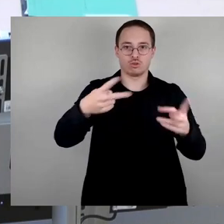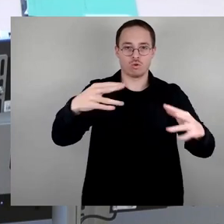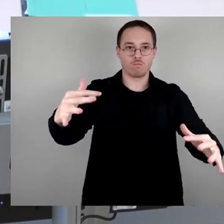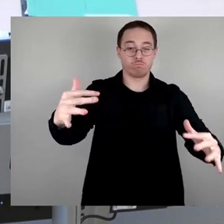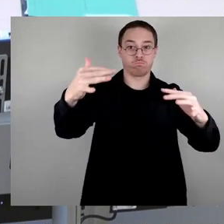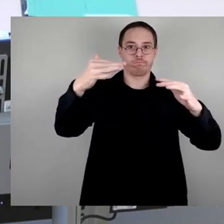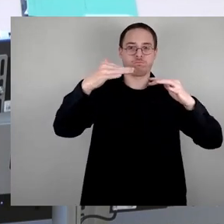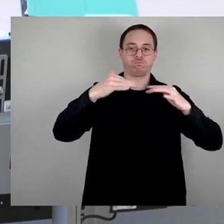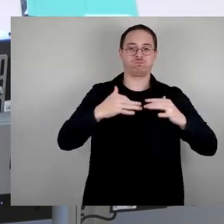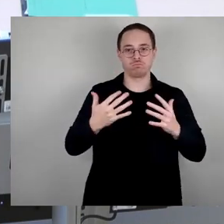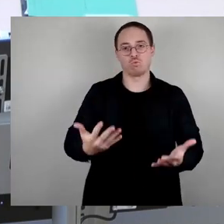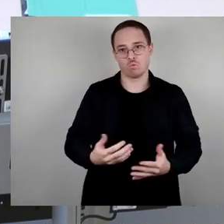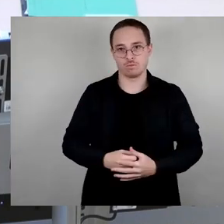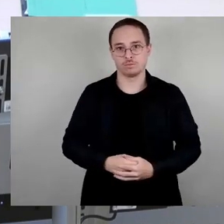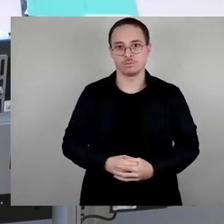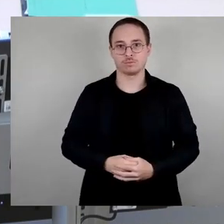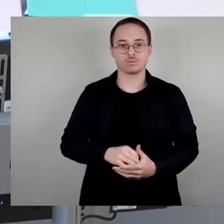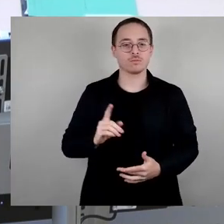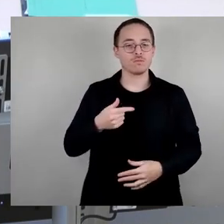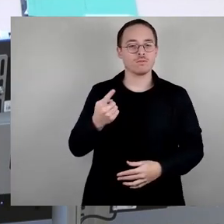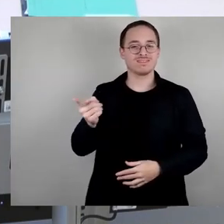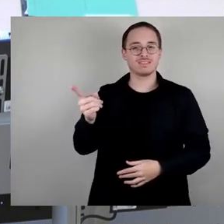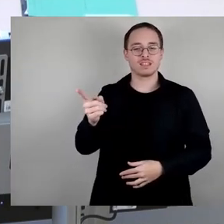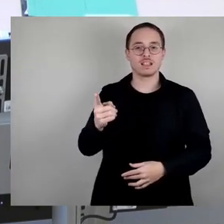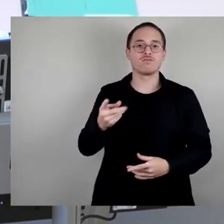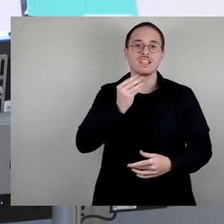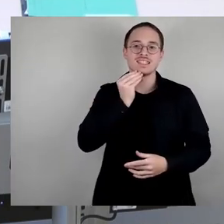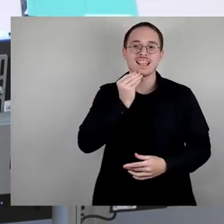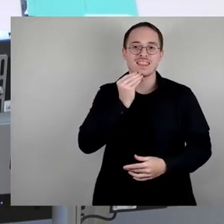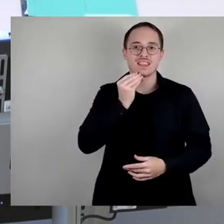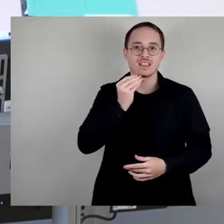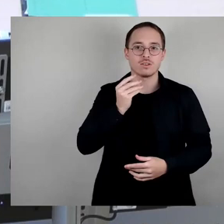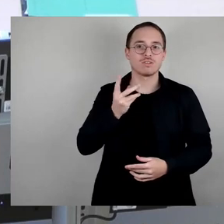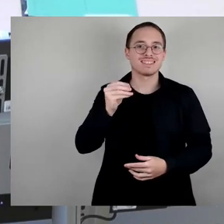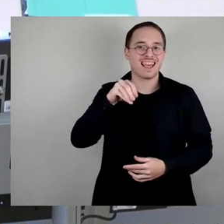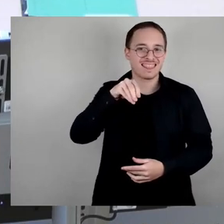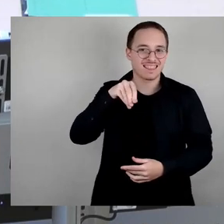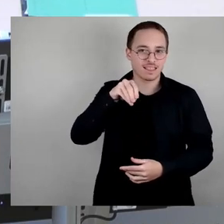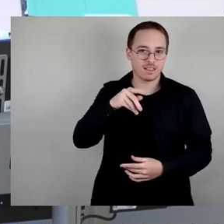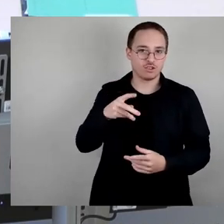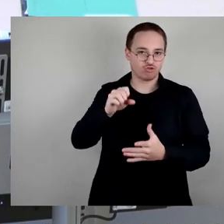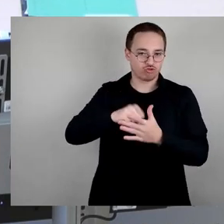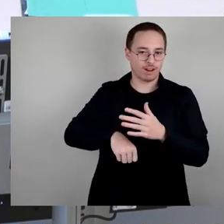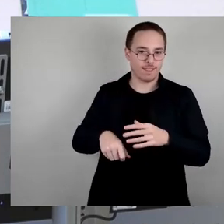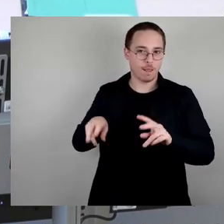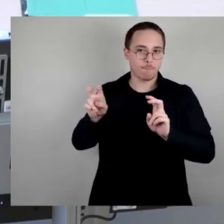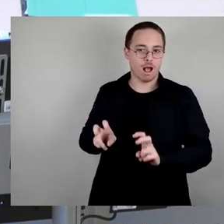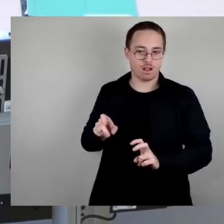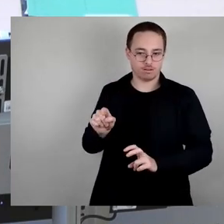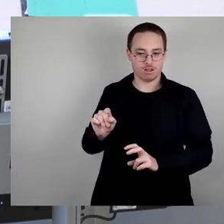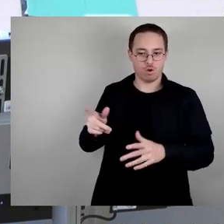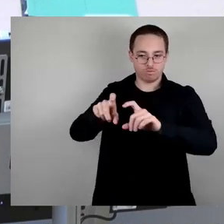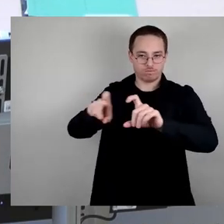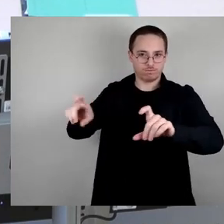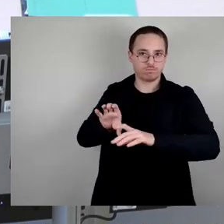Rückenlehne der Sandsteinbank am Eingang zur Tiefgarage des Altmarkts mitten in der Stadt. Ich zitiere es nochmal. Dies ist